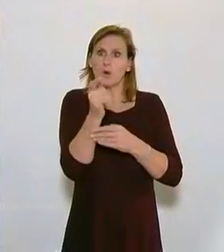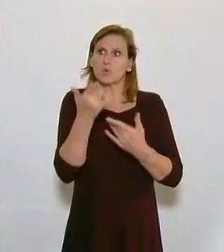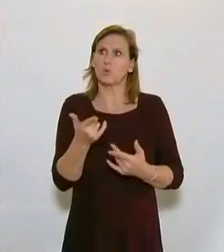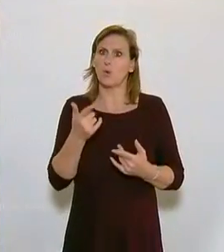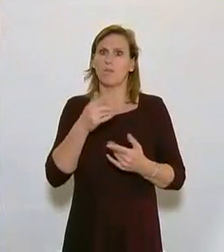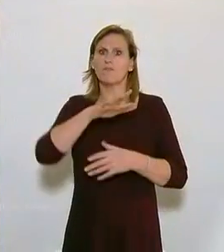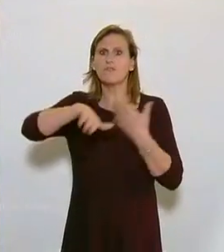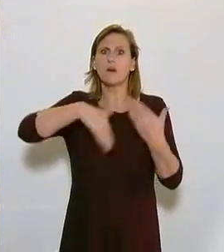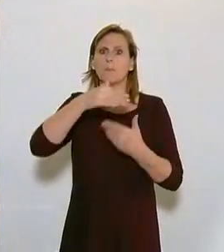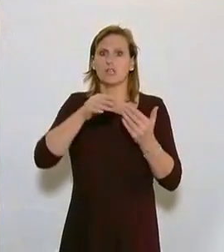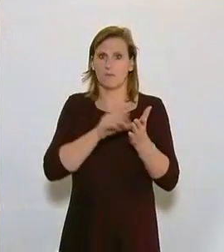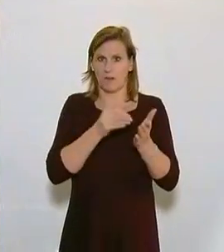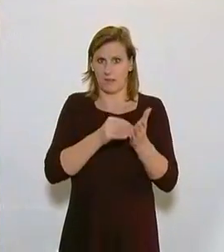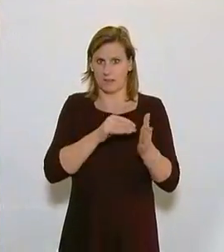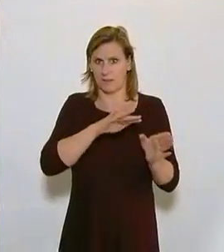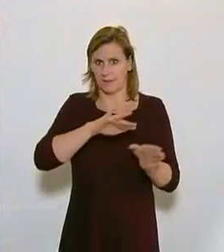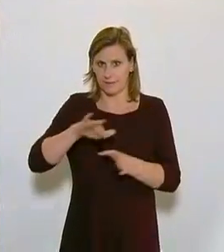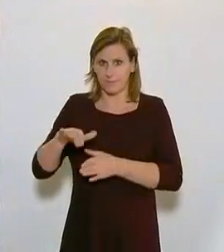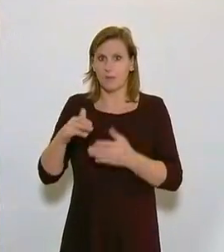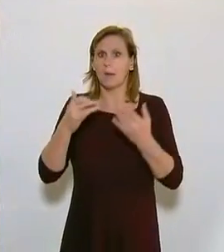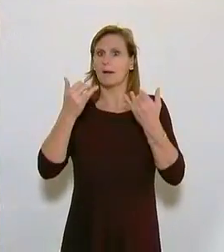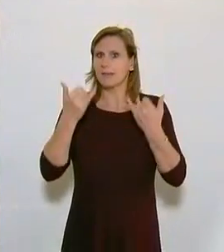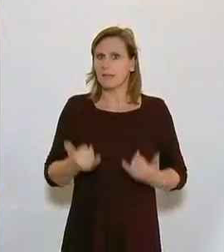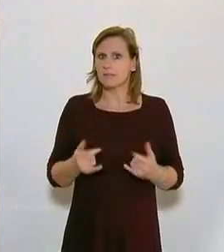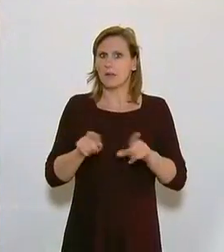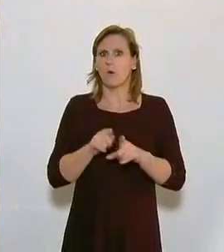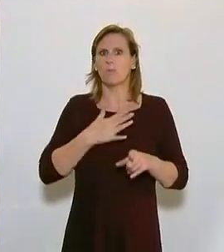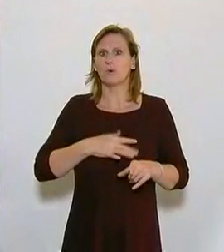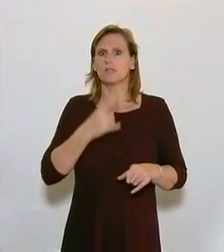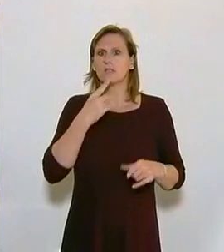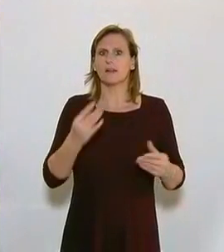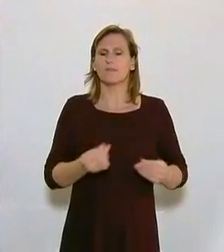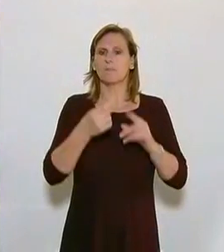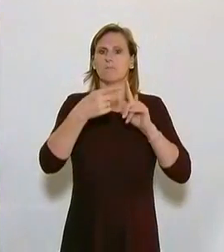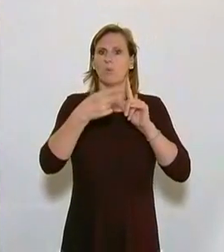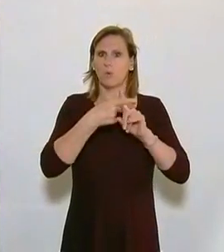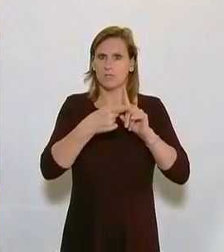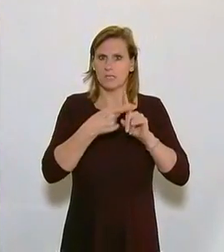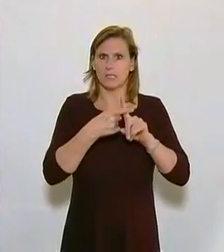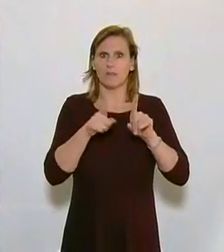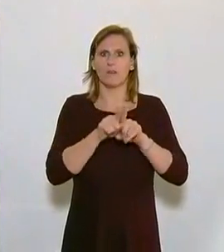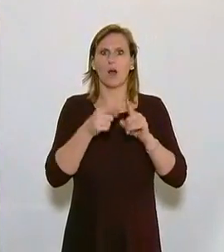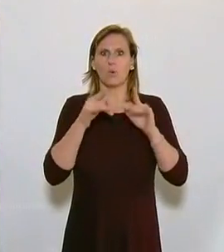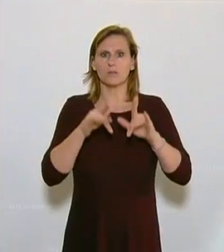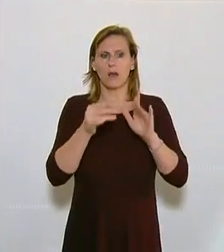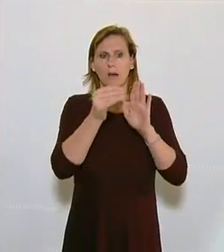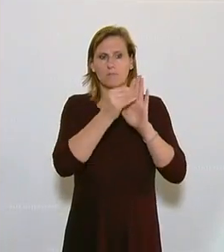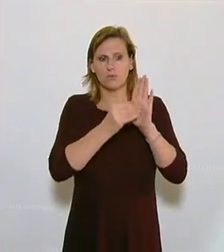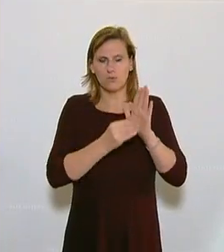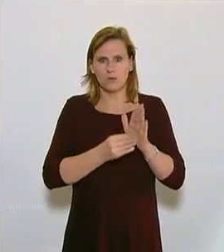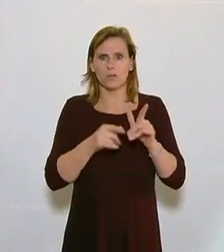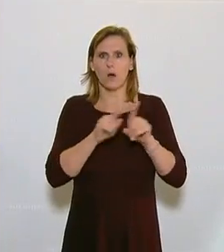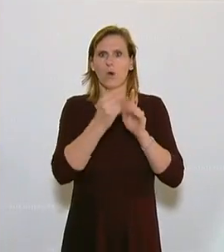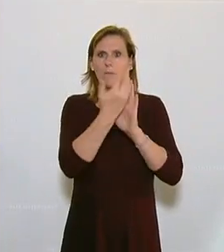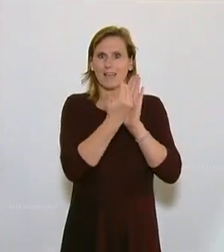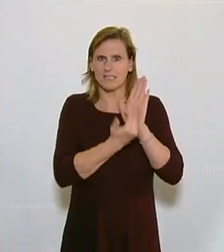verwenden. Aber jetzt, damit ich auch etwas Positives sage, natürlich sind hier auch positive Punkte mit umfasst in diesem